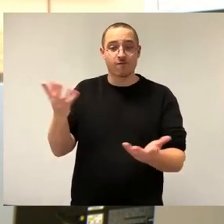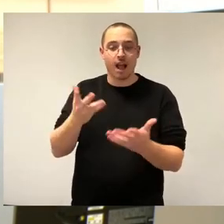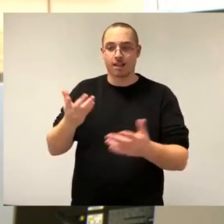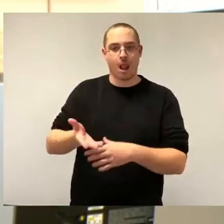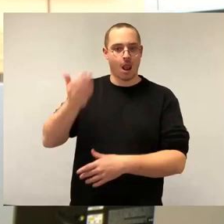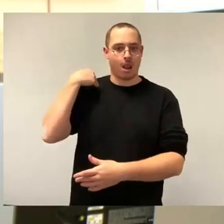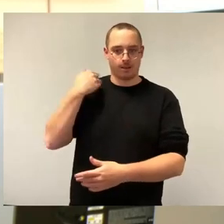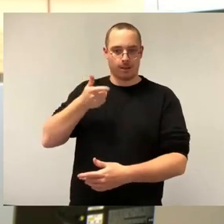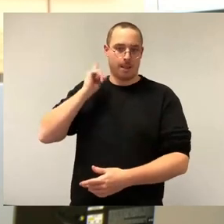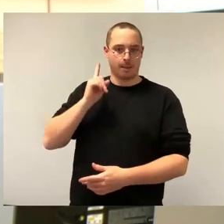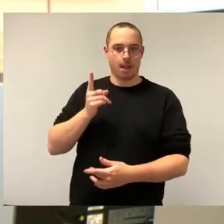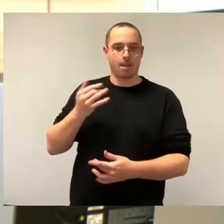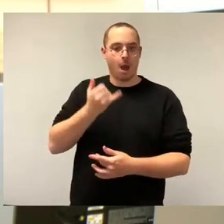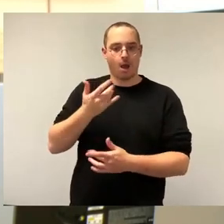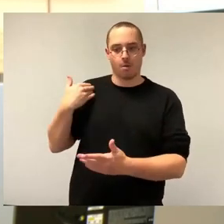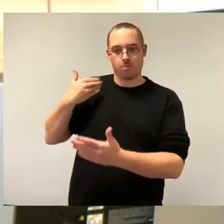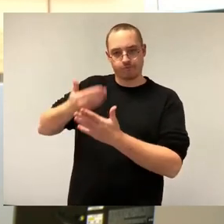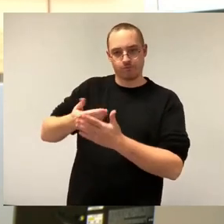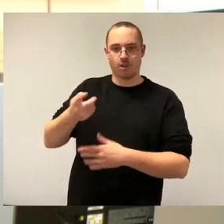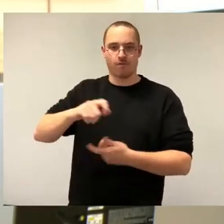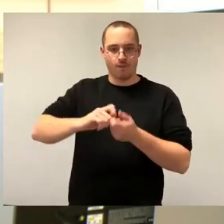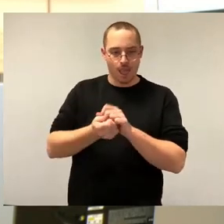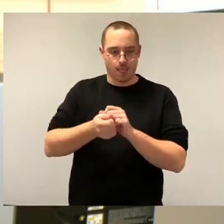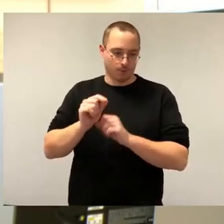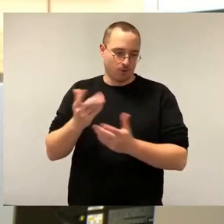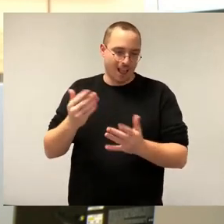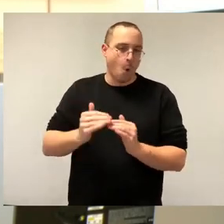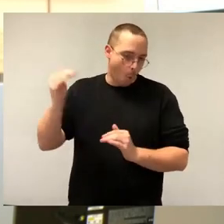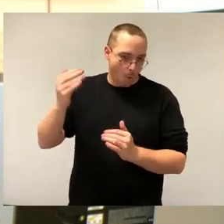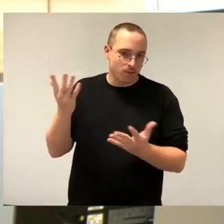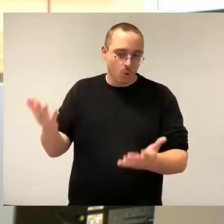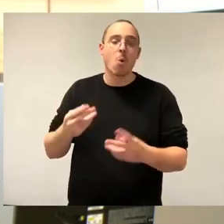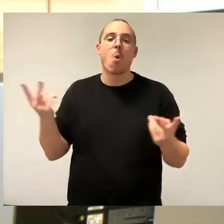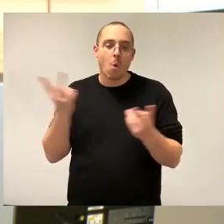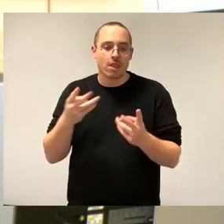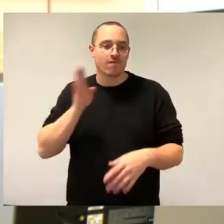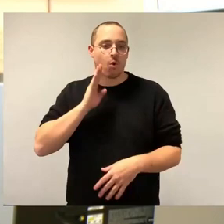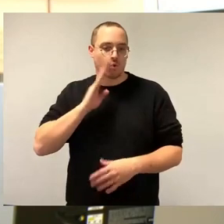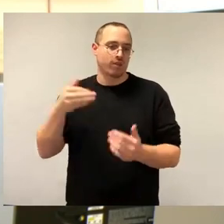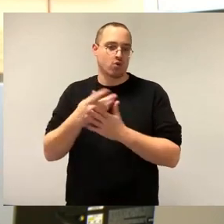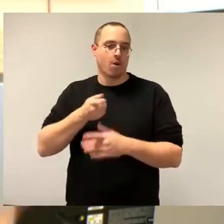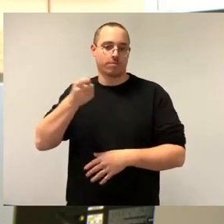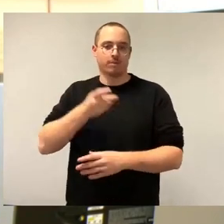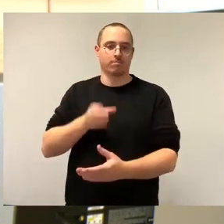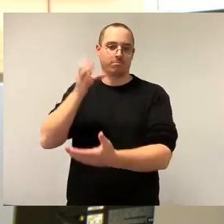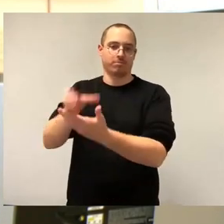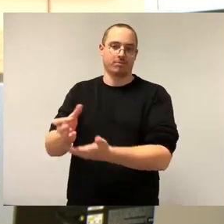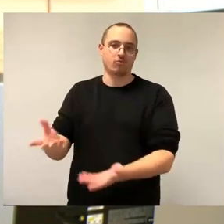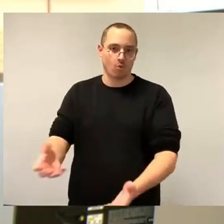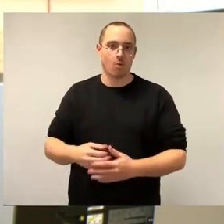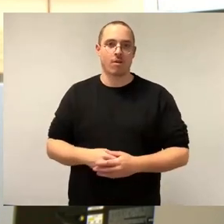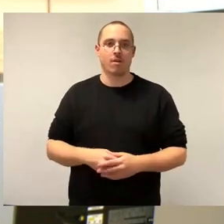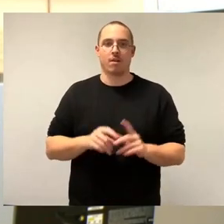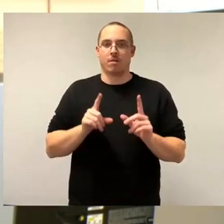sprich erhöht wurden, oder neu vermietete Wohnungen. Das heißt, es ist quasi ein Schnitt von erhöhten Mieten